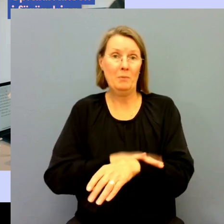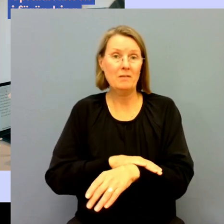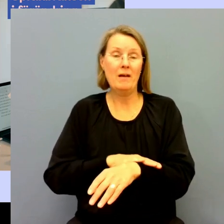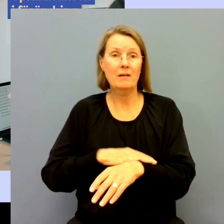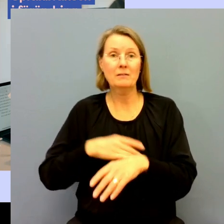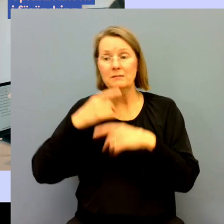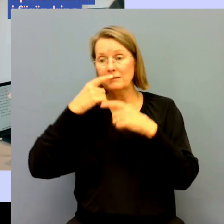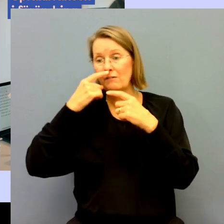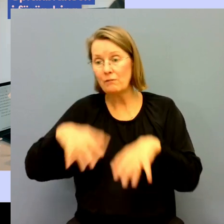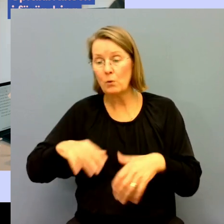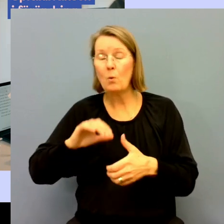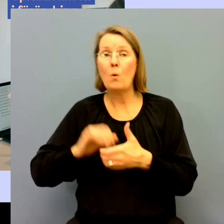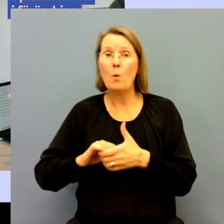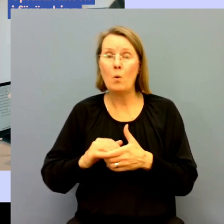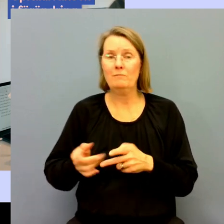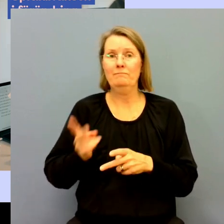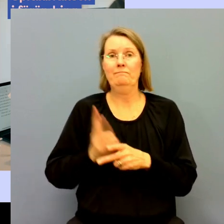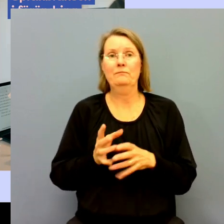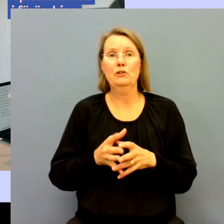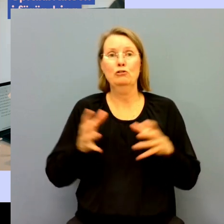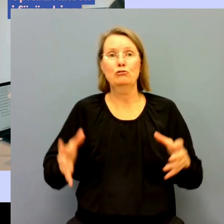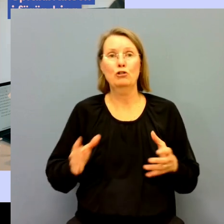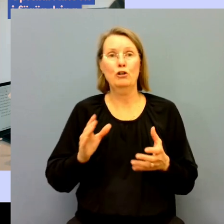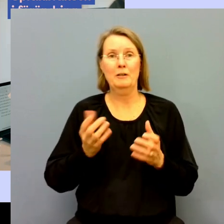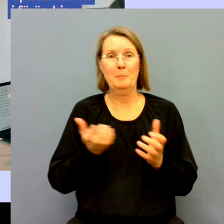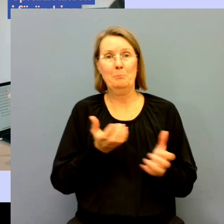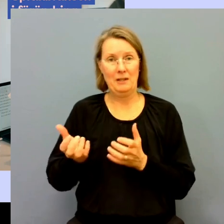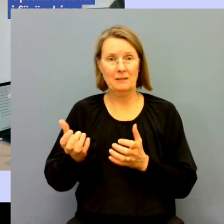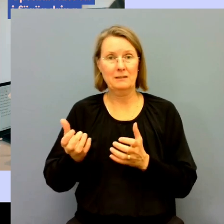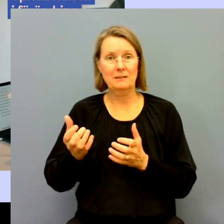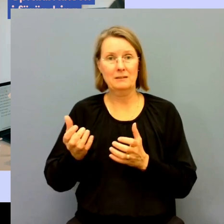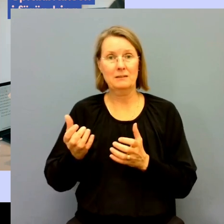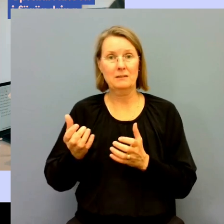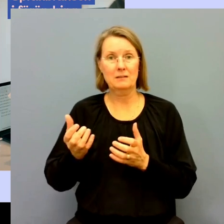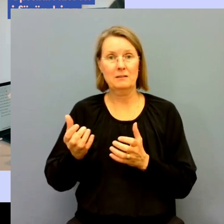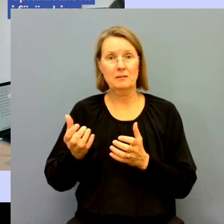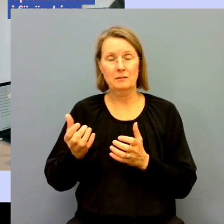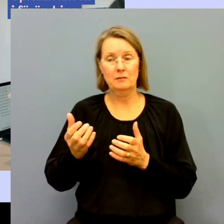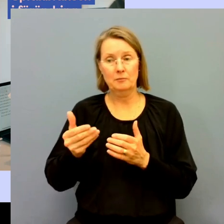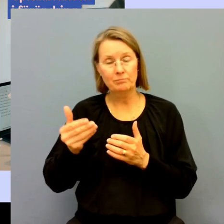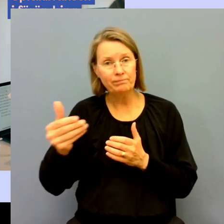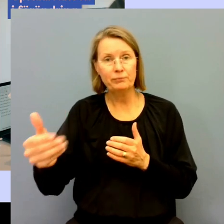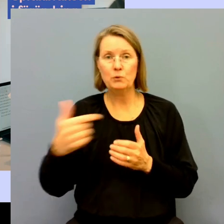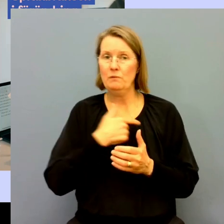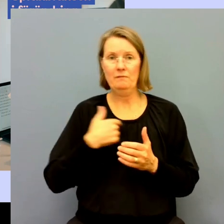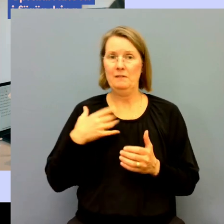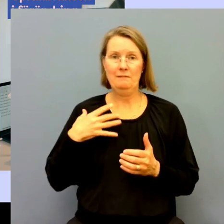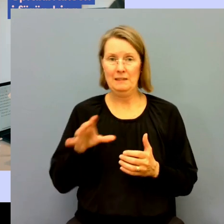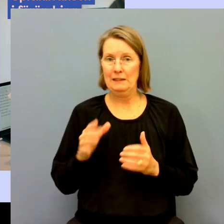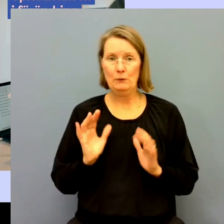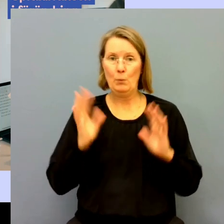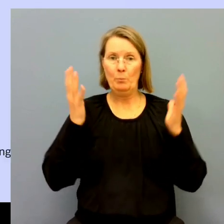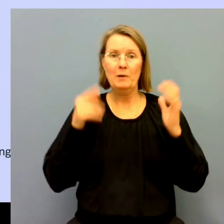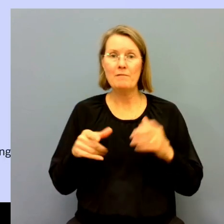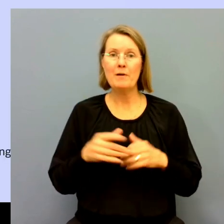kompetenstapp och en ännu större brist på att tolka framöver. Och det vill vi ju inte.